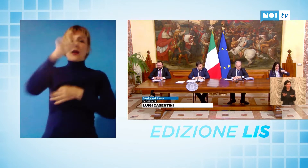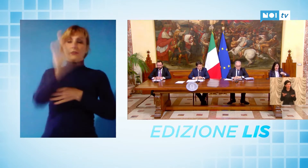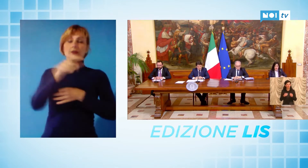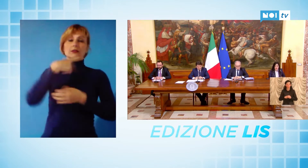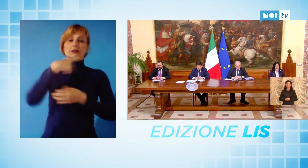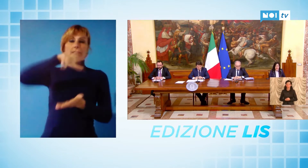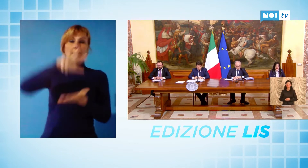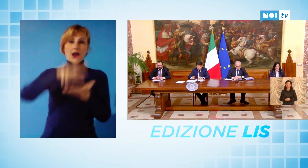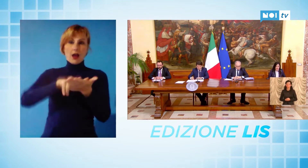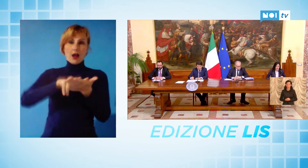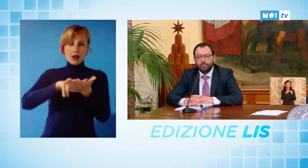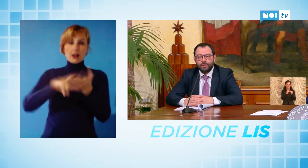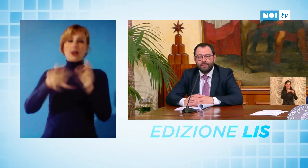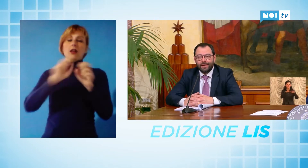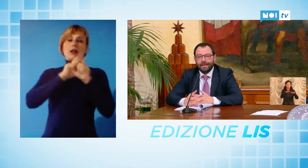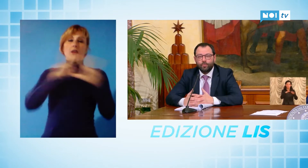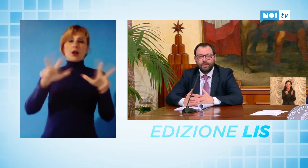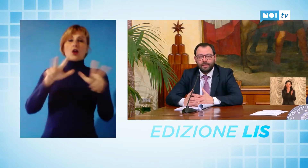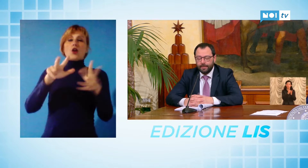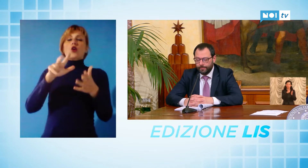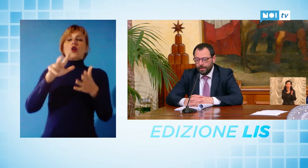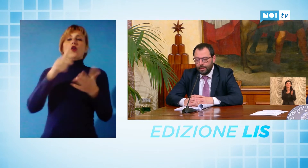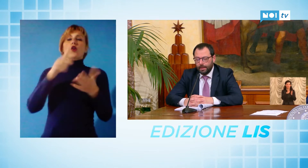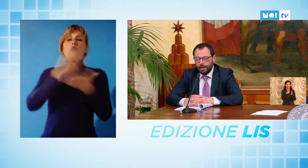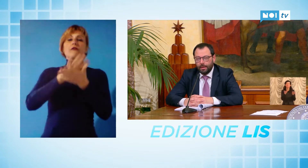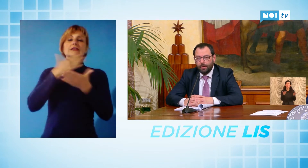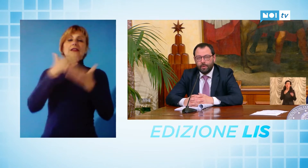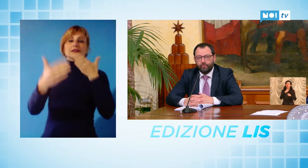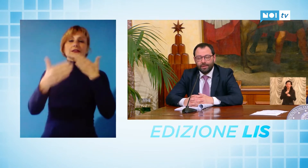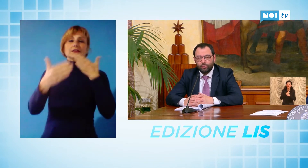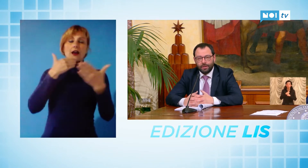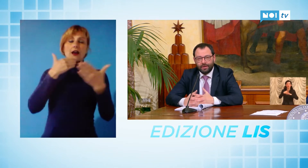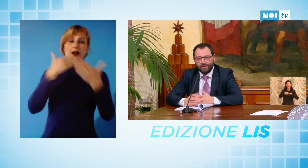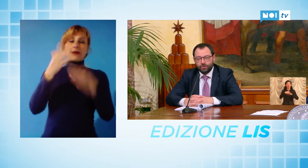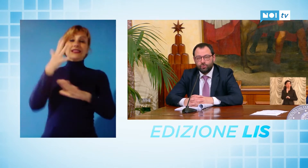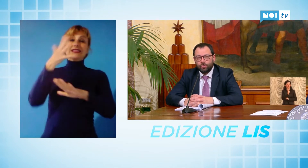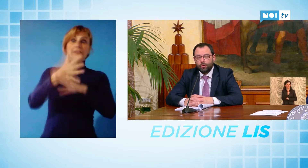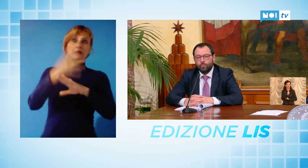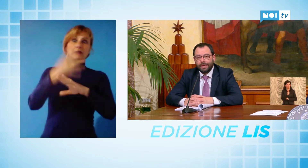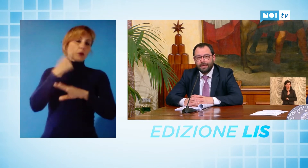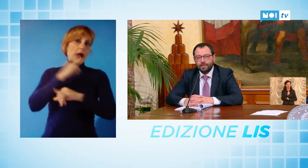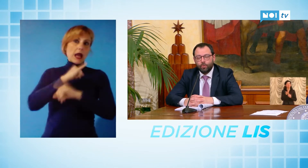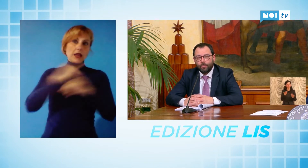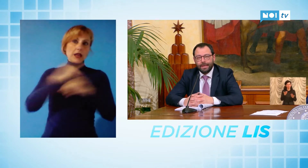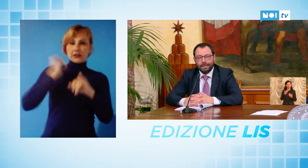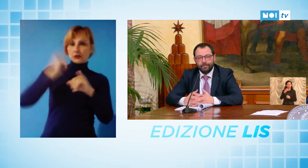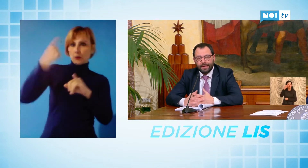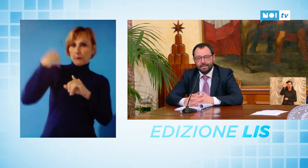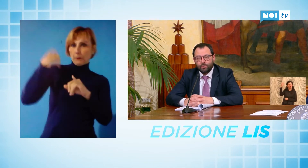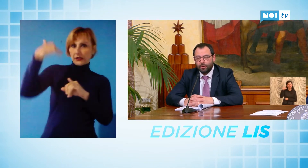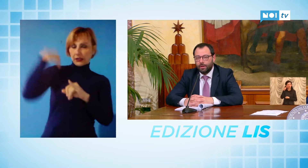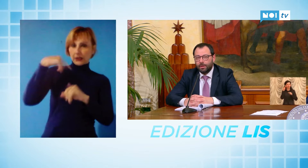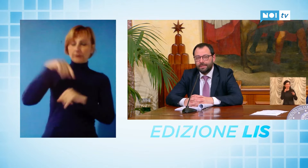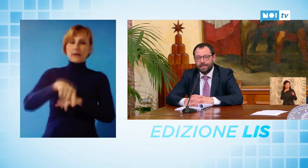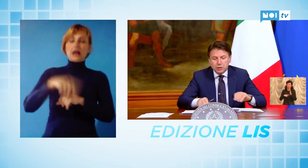la conferenza stampa di Palazzo Chigi, un intervento senza precedenti e poderosa potenza di fuoco rispettivamente